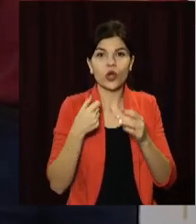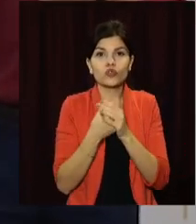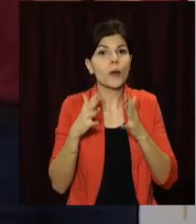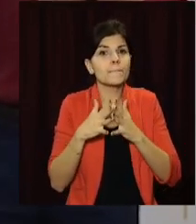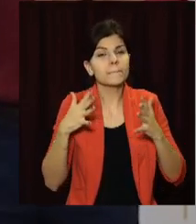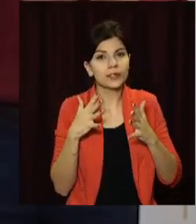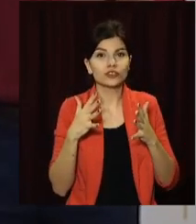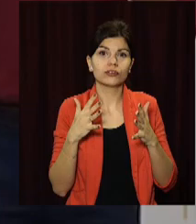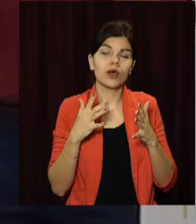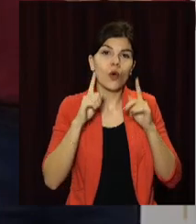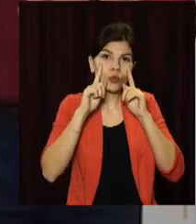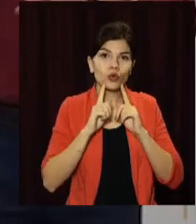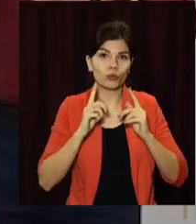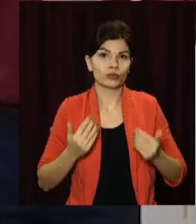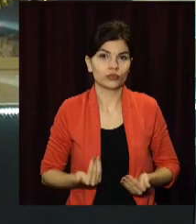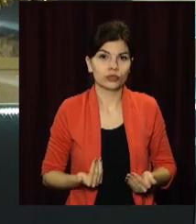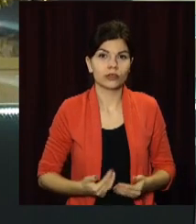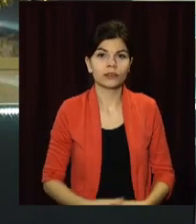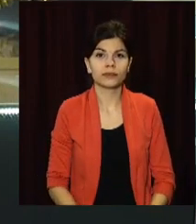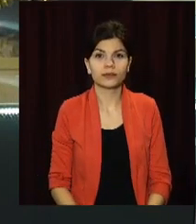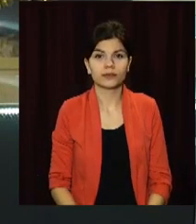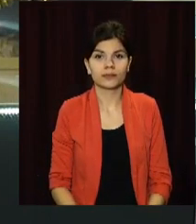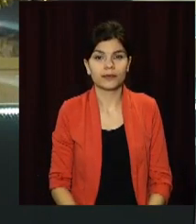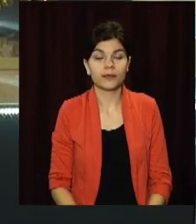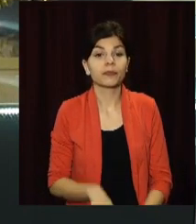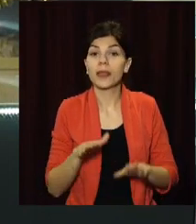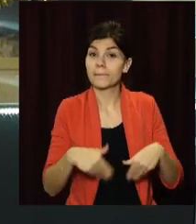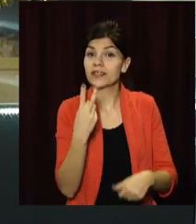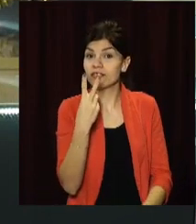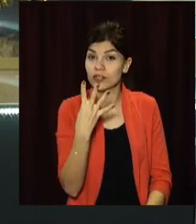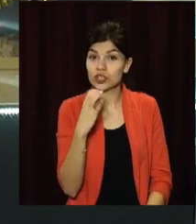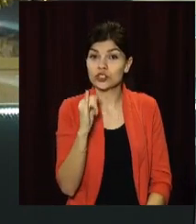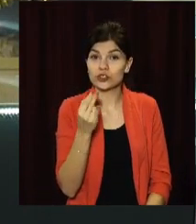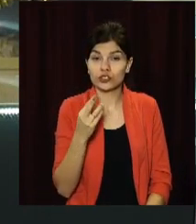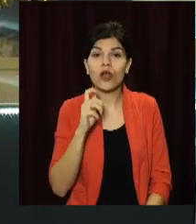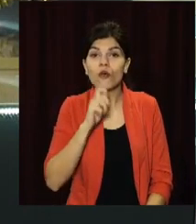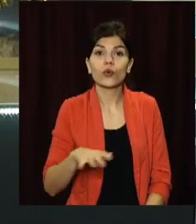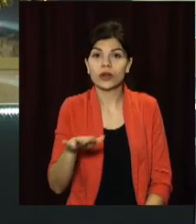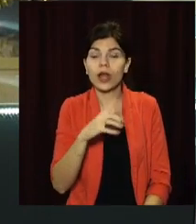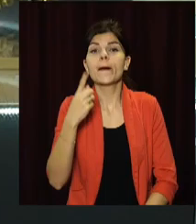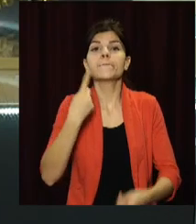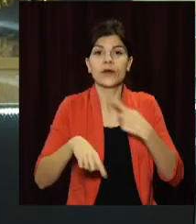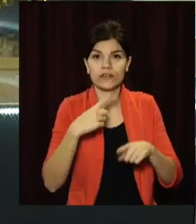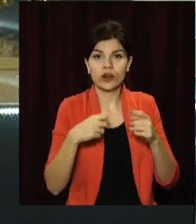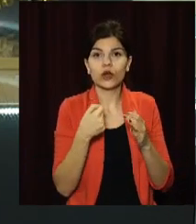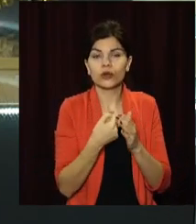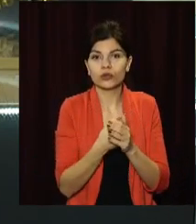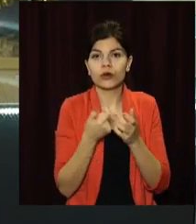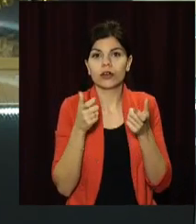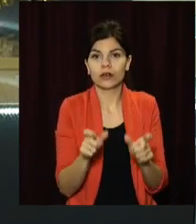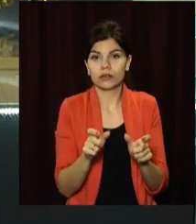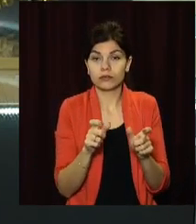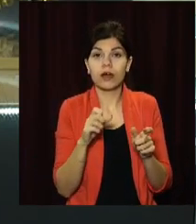більш, скажімо так, комфортного життя. Після 24 січня Україна повернеться до адаптивного